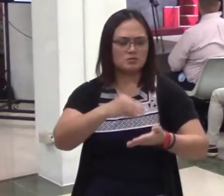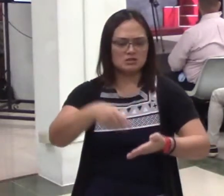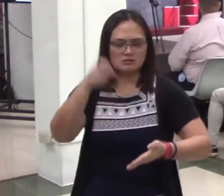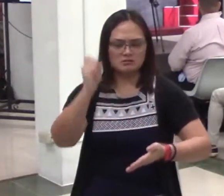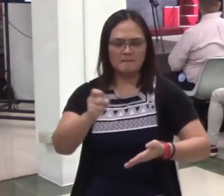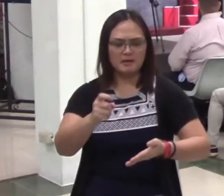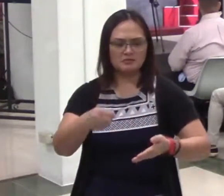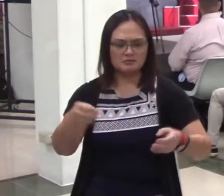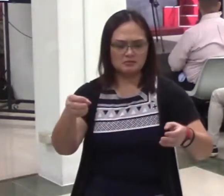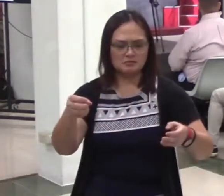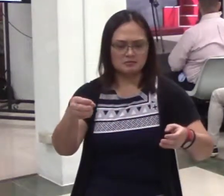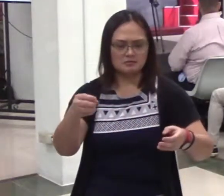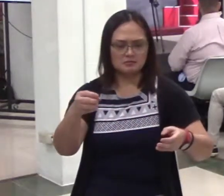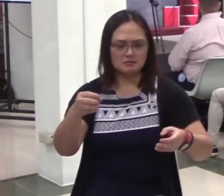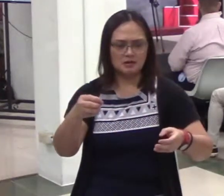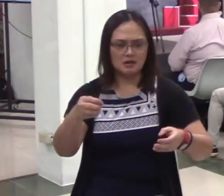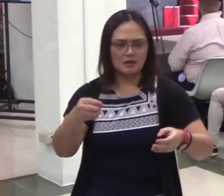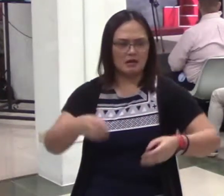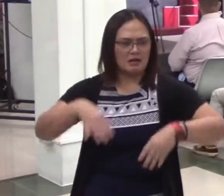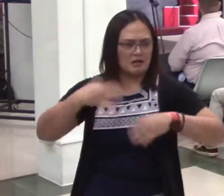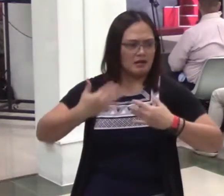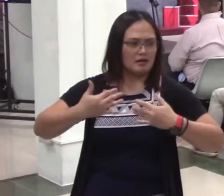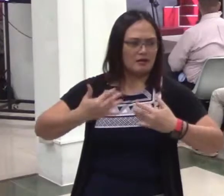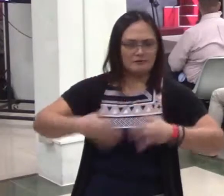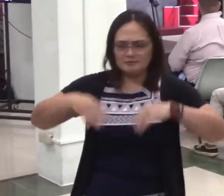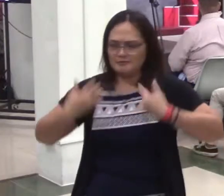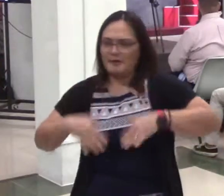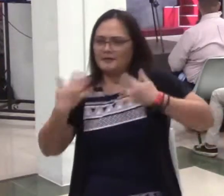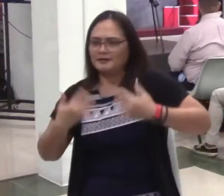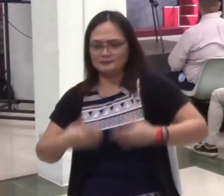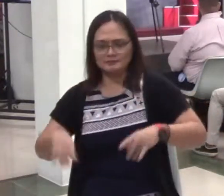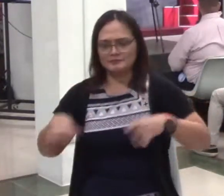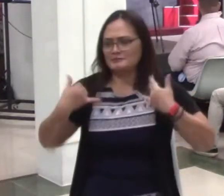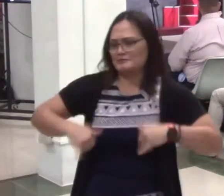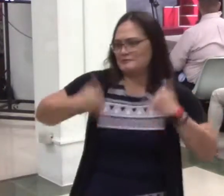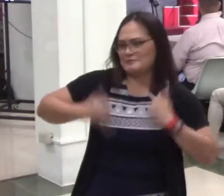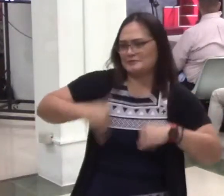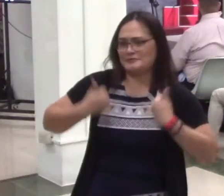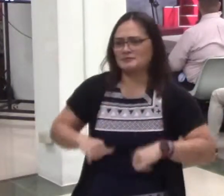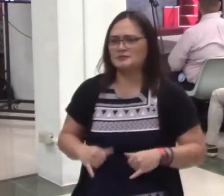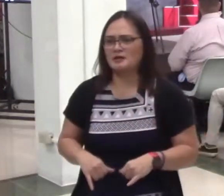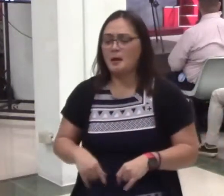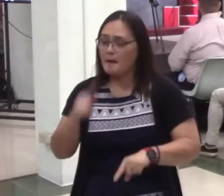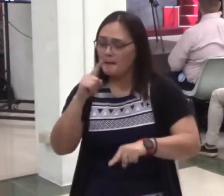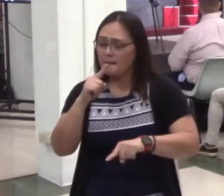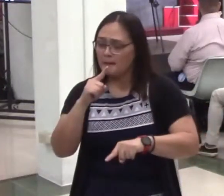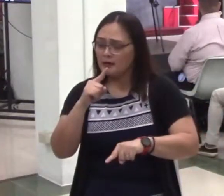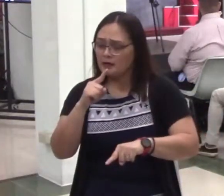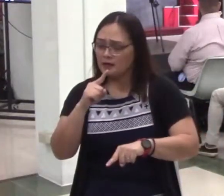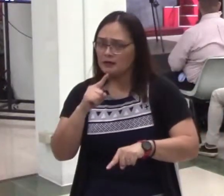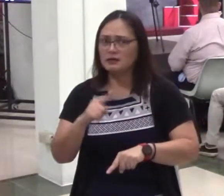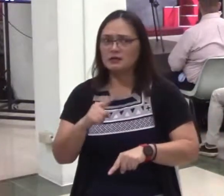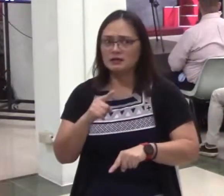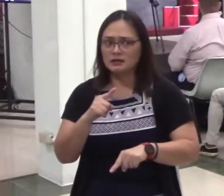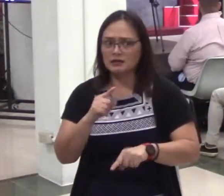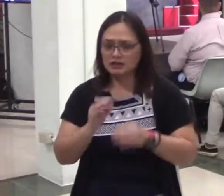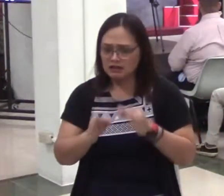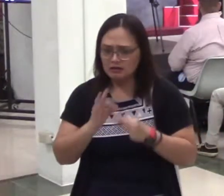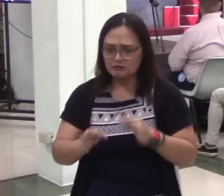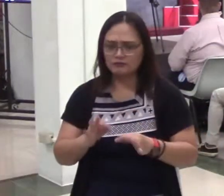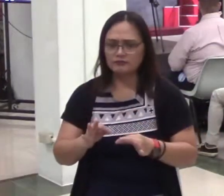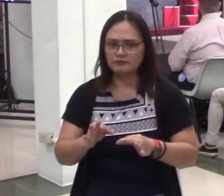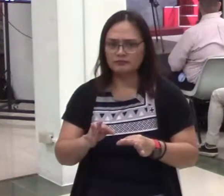nakikinig ba tayo? This is what we're saying. We have confined the